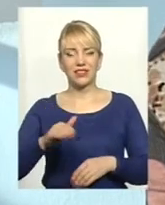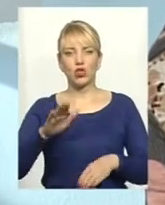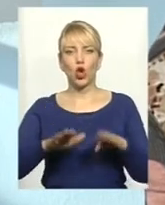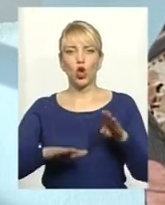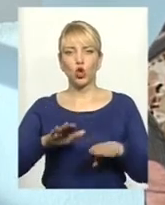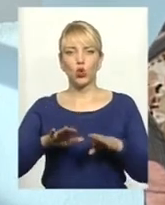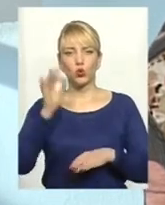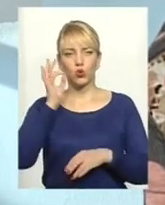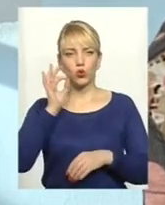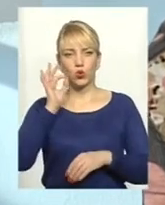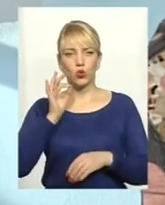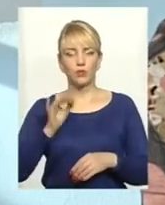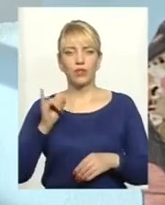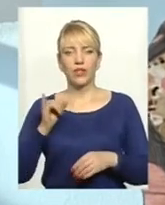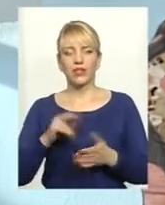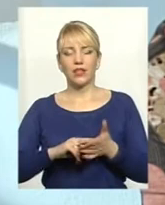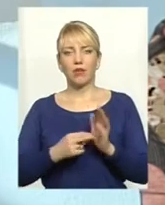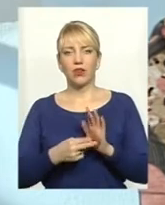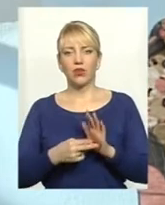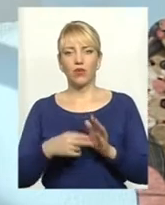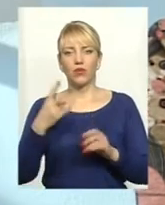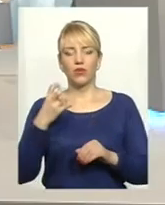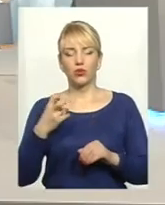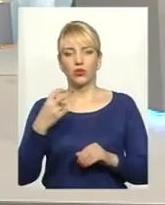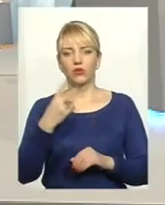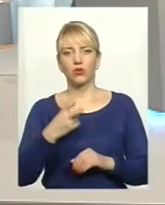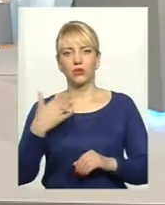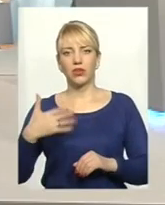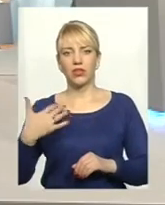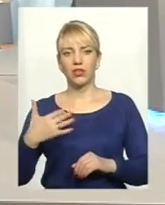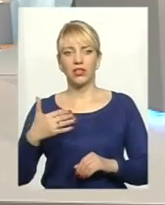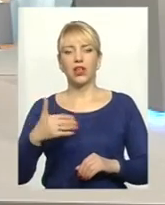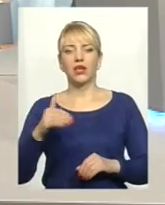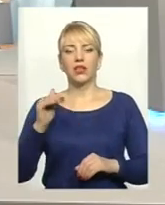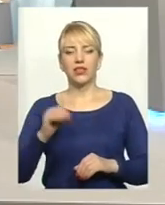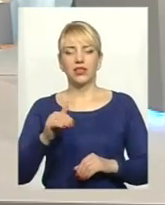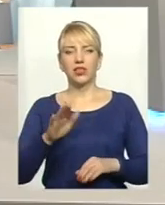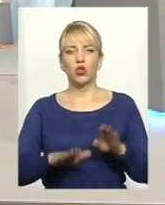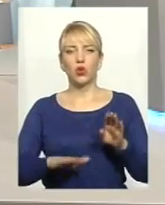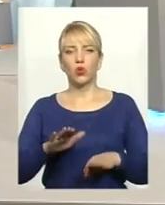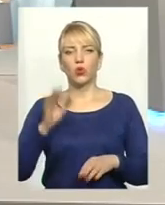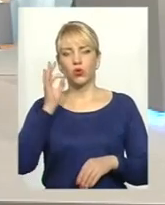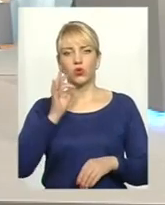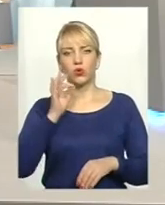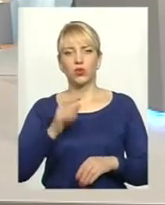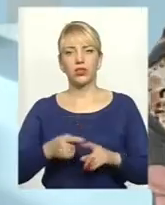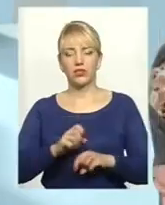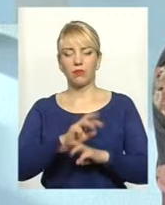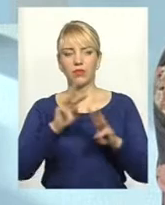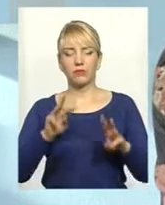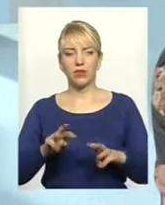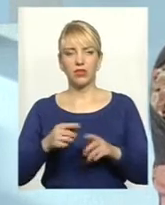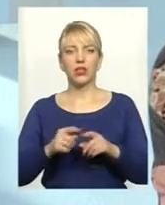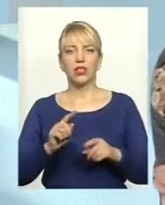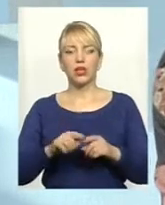і запланованих 200-210 тисяч тонн цукру. Самозабезпеченість цукру в нас